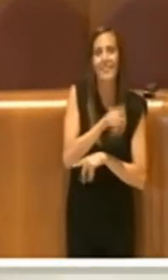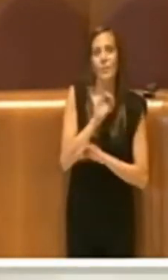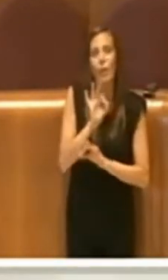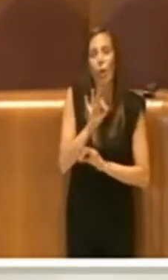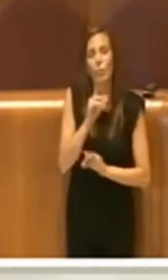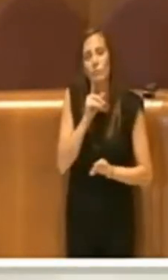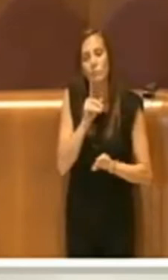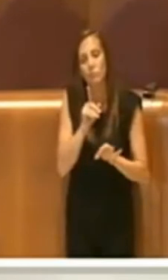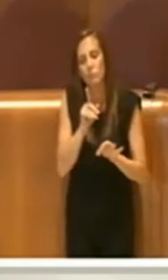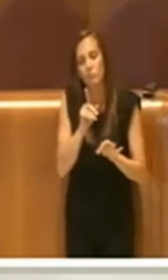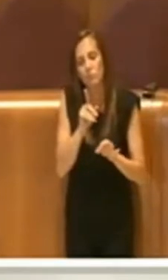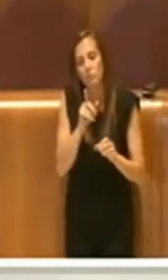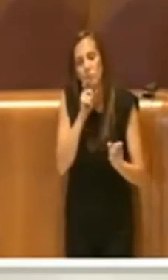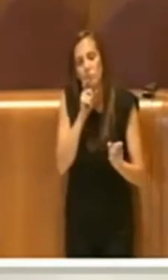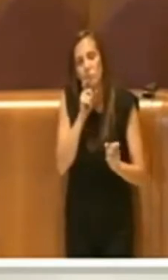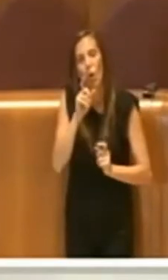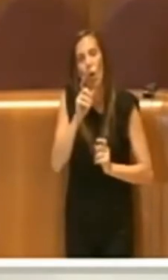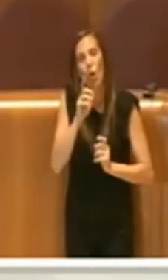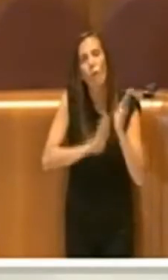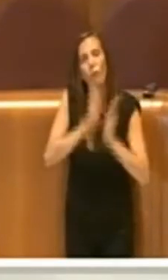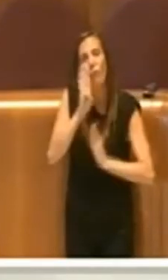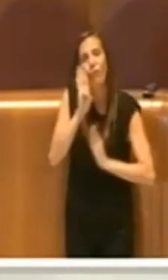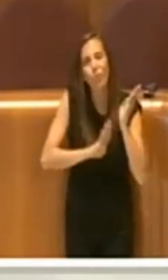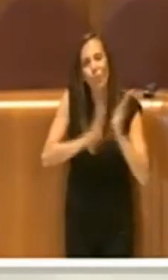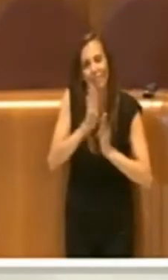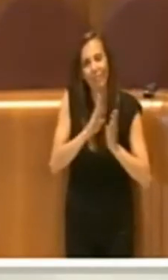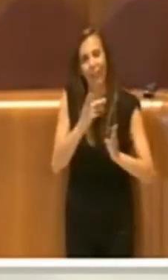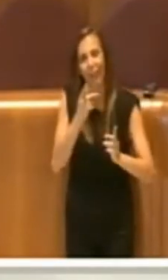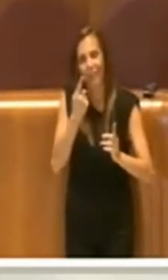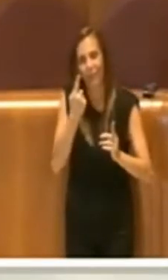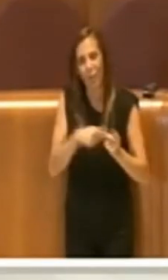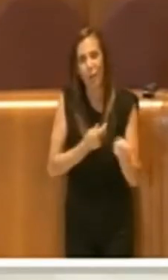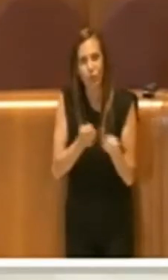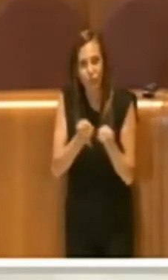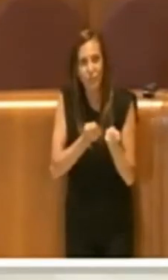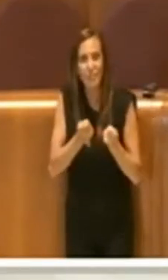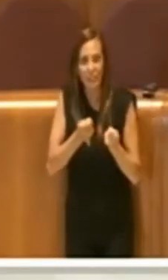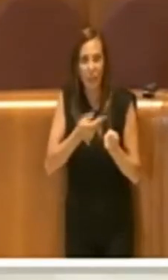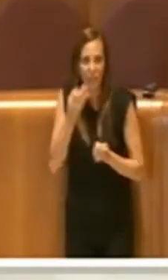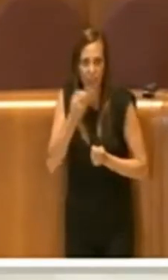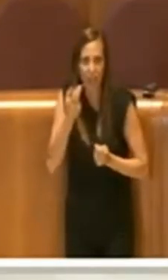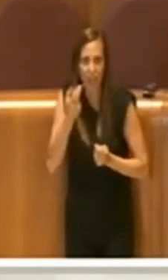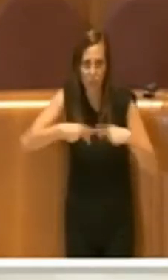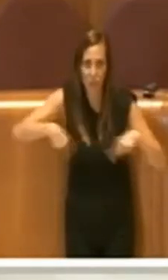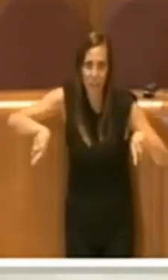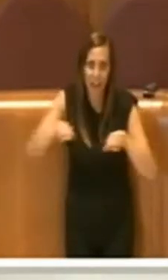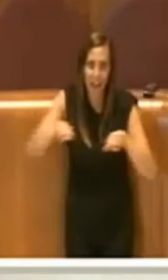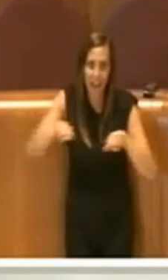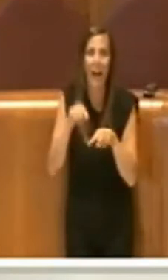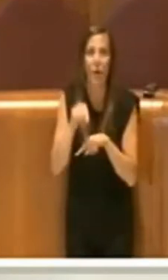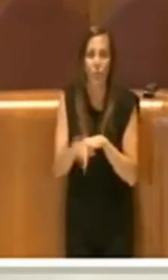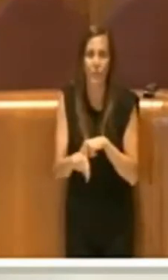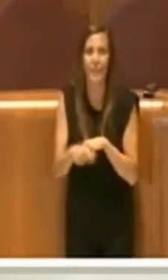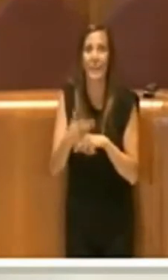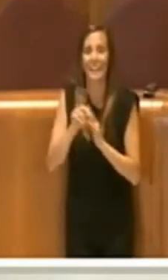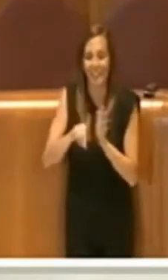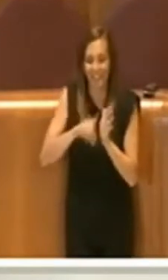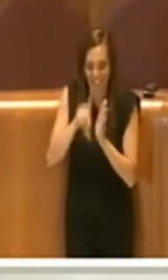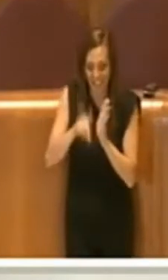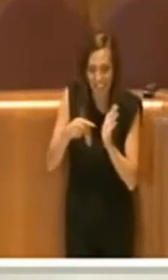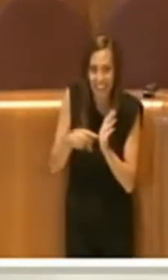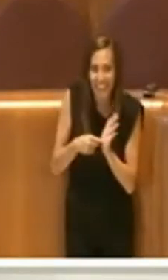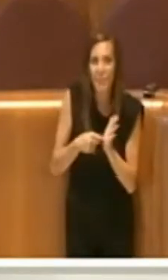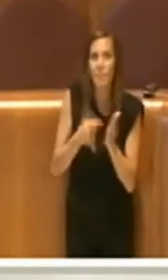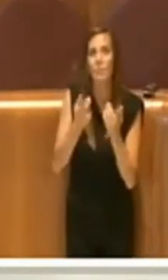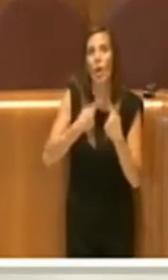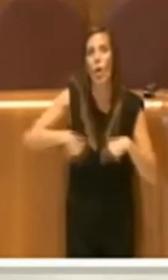molto importante di cui noi abbiamo trattato più volte in aula, perché noi in aula ne abbiamo parlato con le varie delibere che abbiamo portato, con